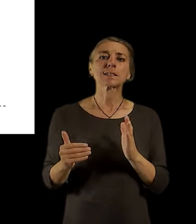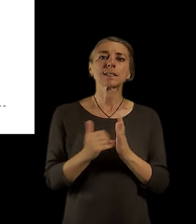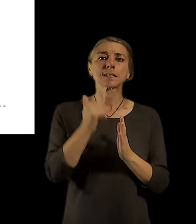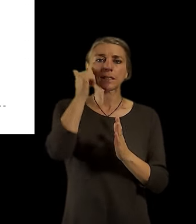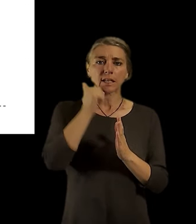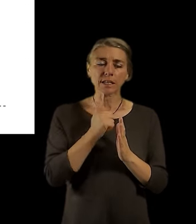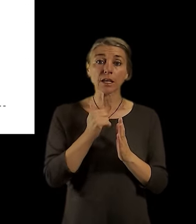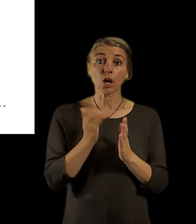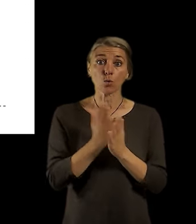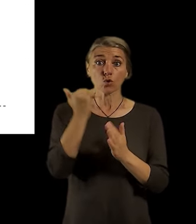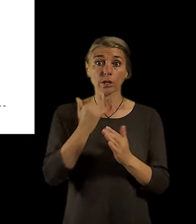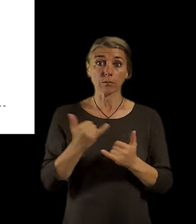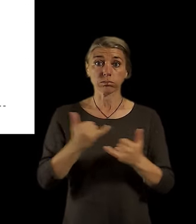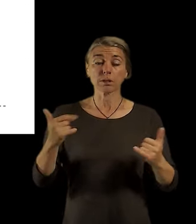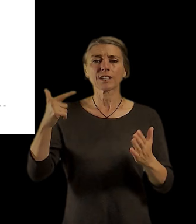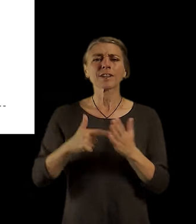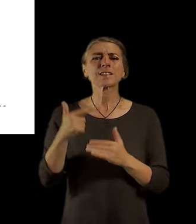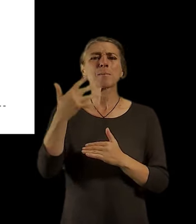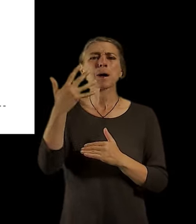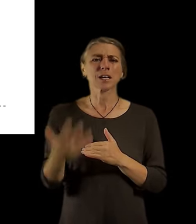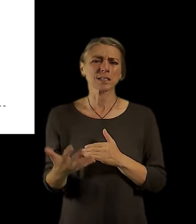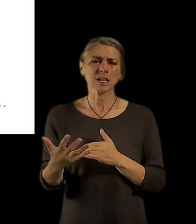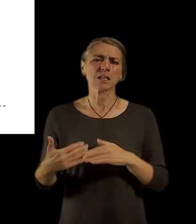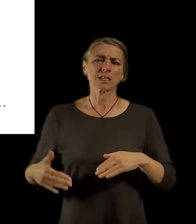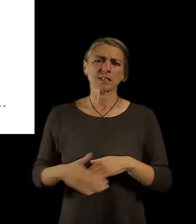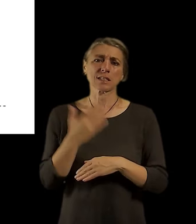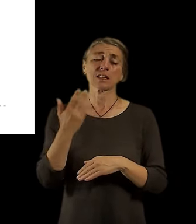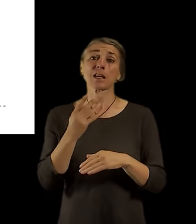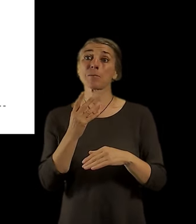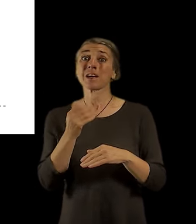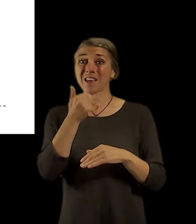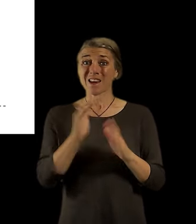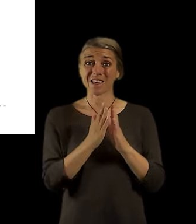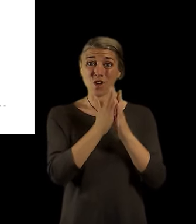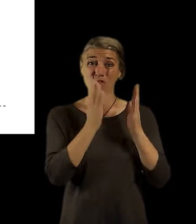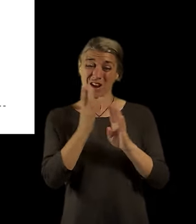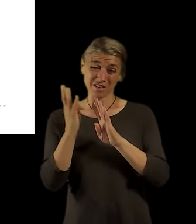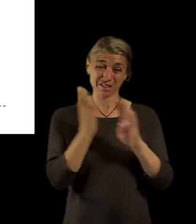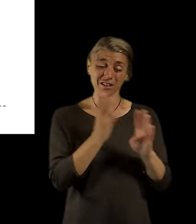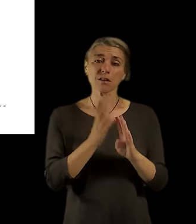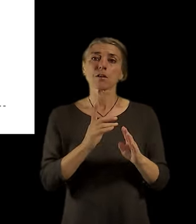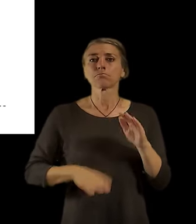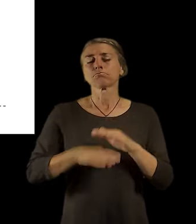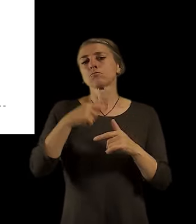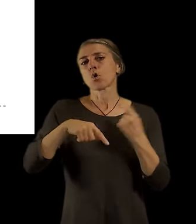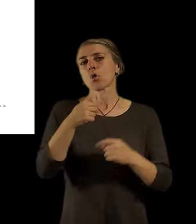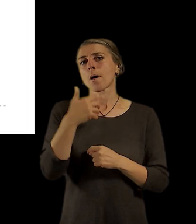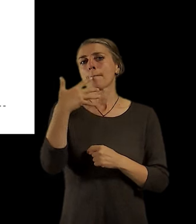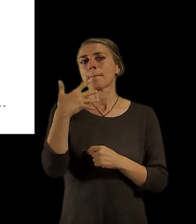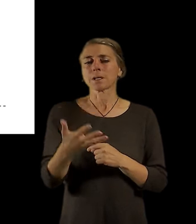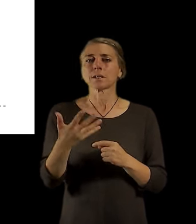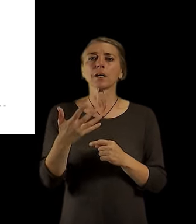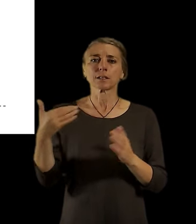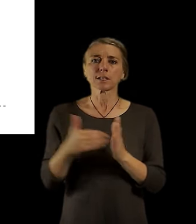tak v roce 2050 předpokládáme, že těch obyvatel bude téměř 20 tisíc na jednu knihovnu. Za problematické